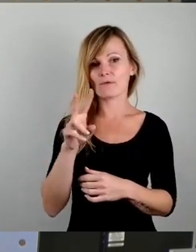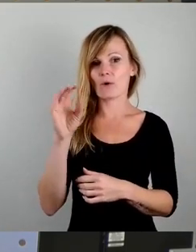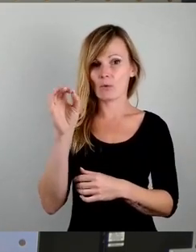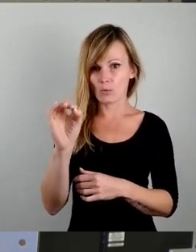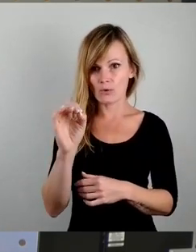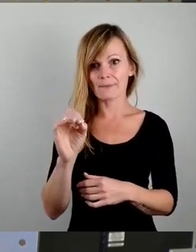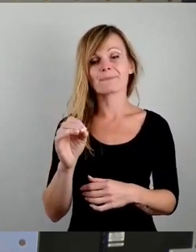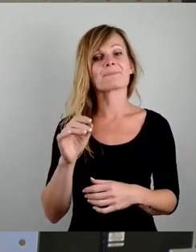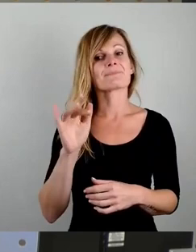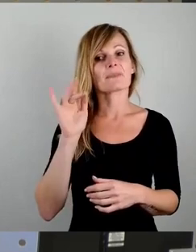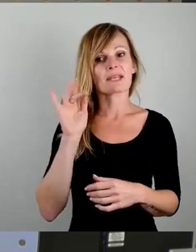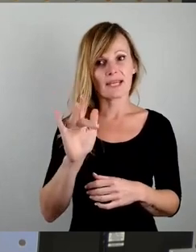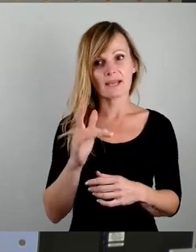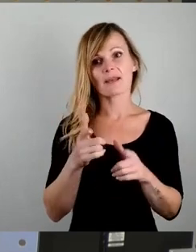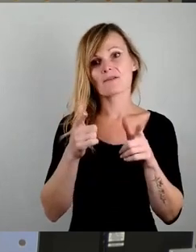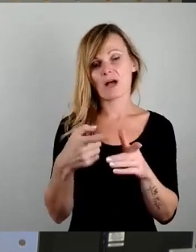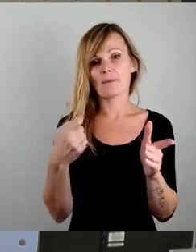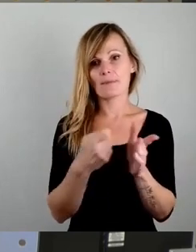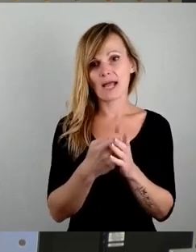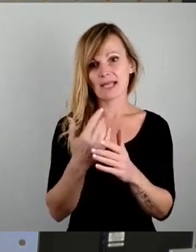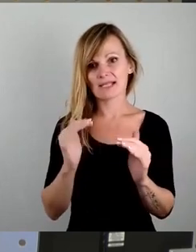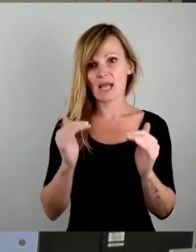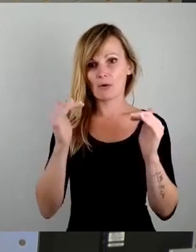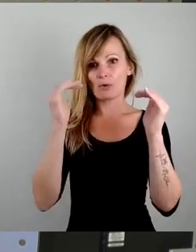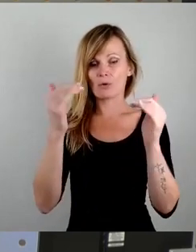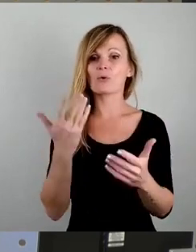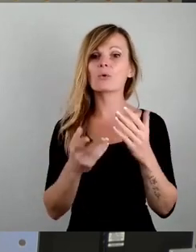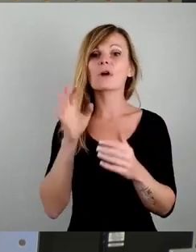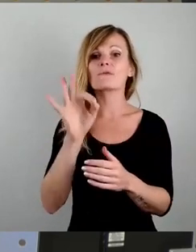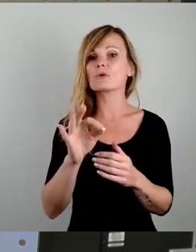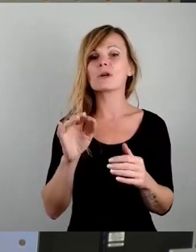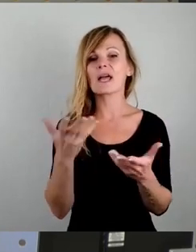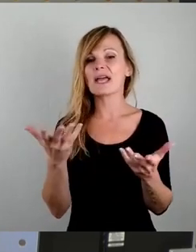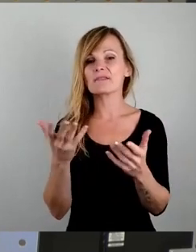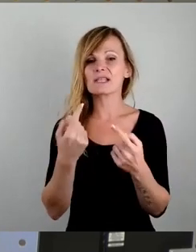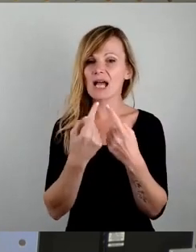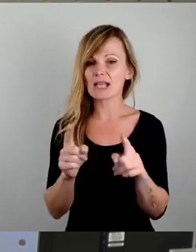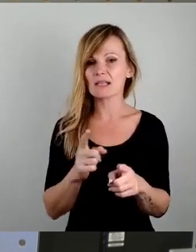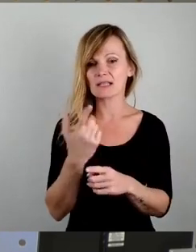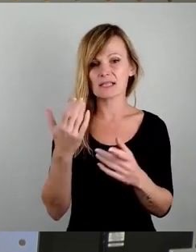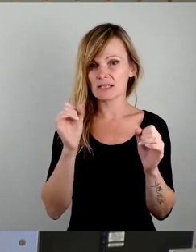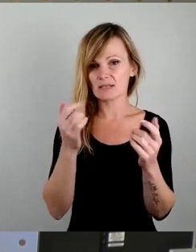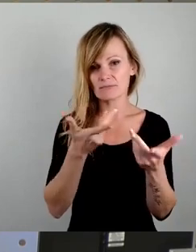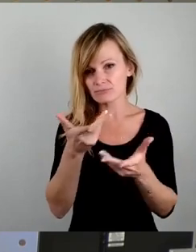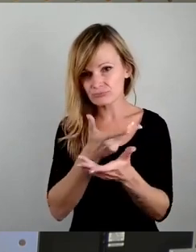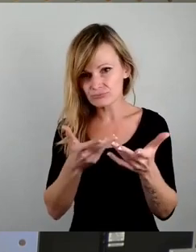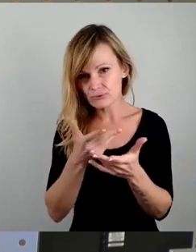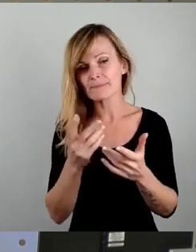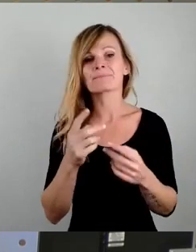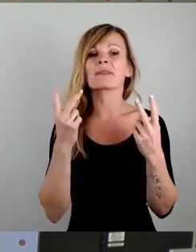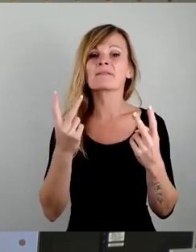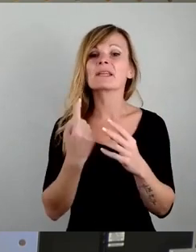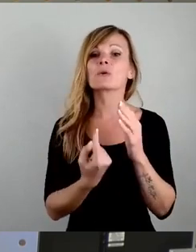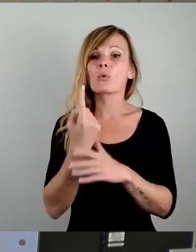Fahrpreiserhöhungen oder für irgendetwas anderes zu stimmen. Das Wichtige ist, dass der Oberbürgermeister